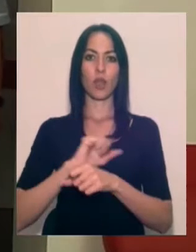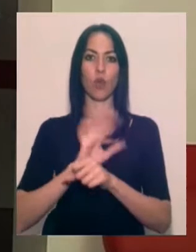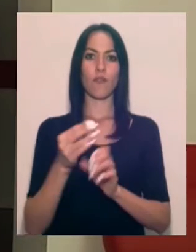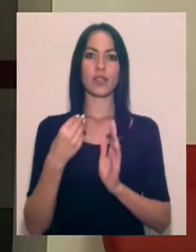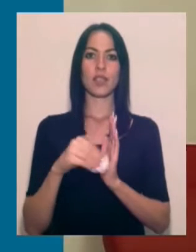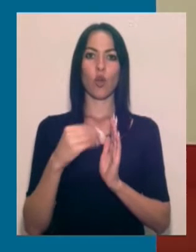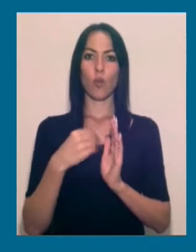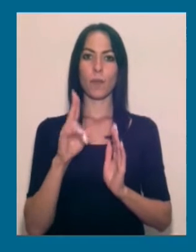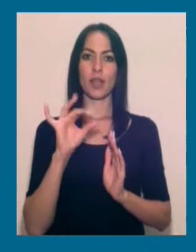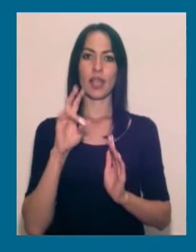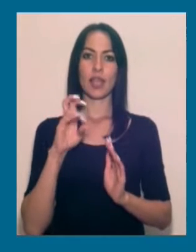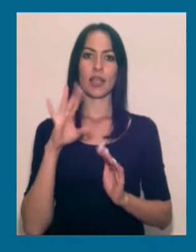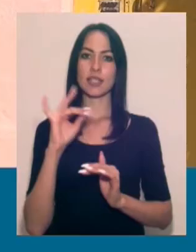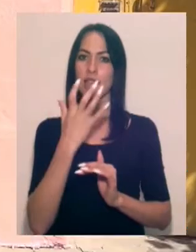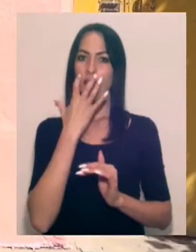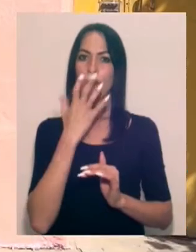концентратори.